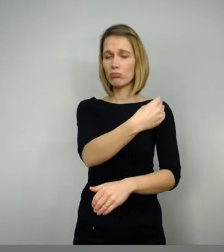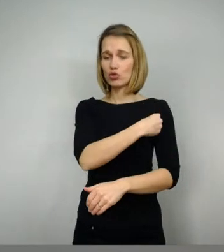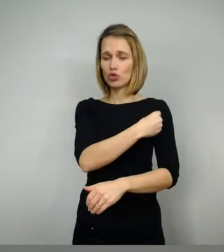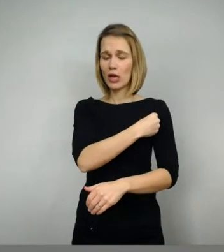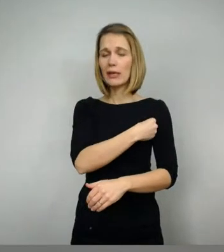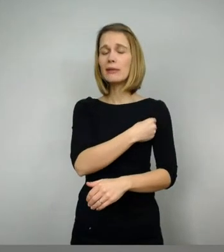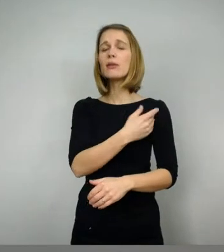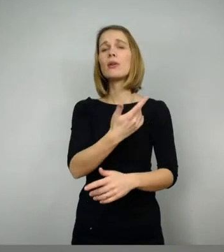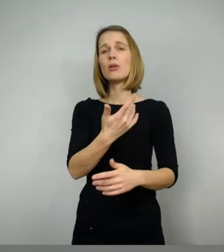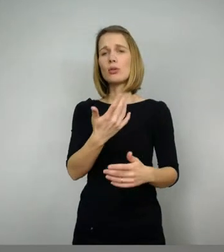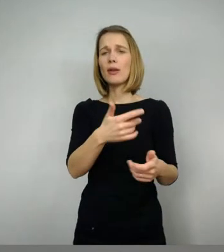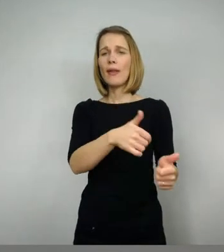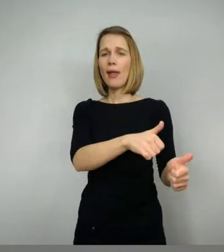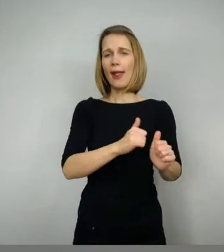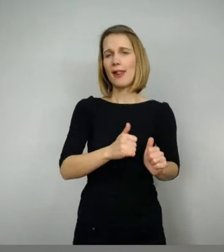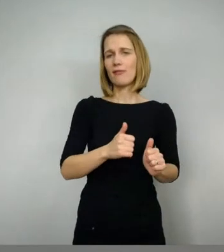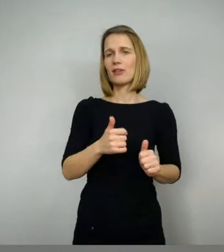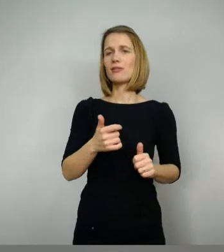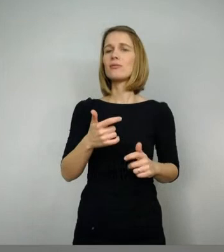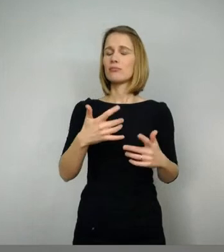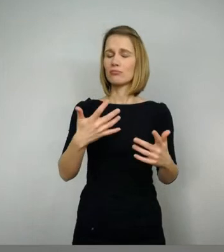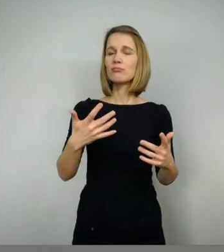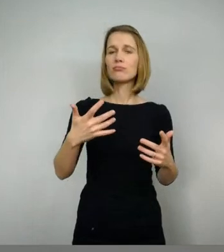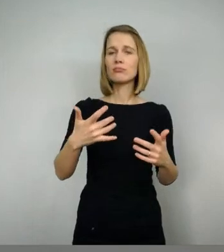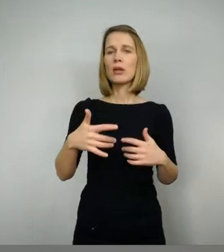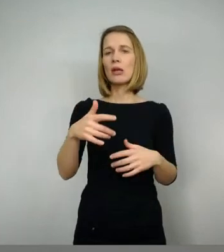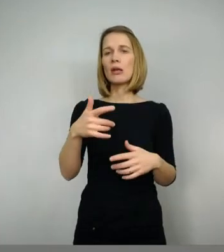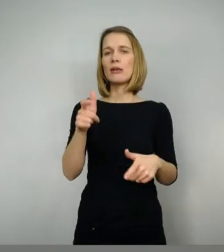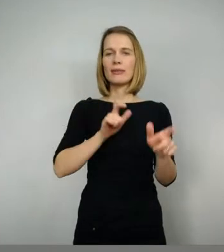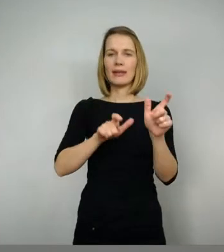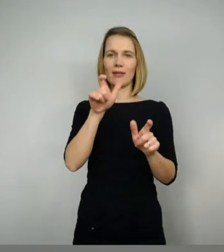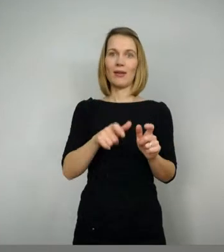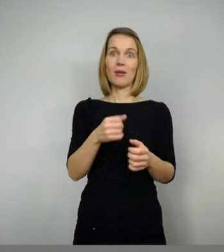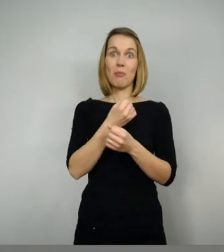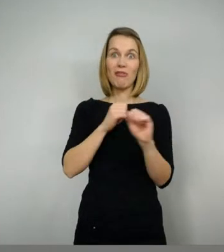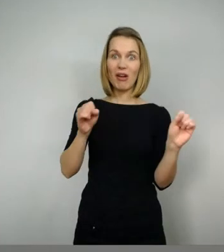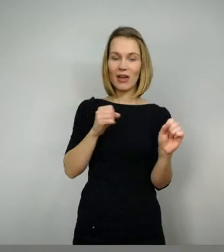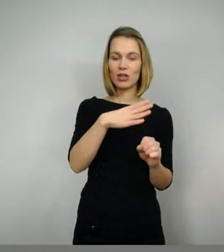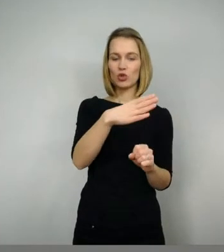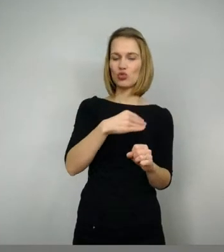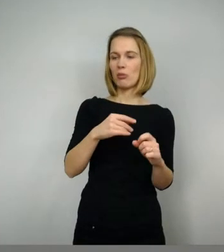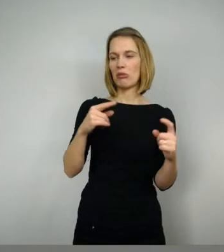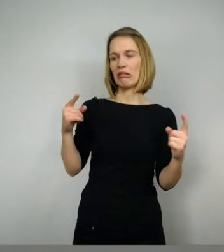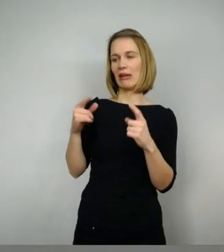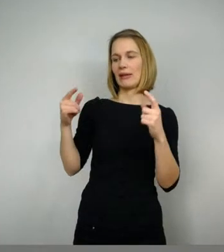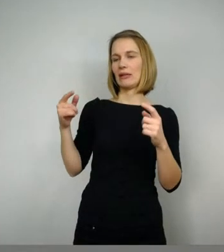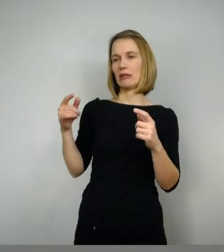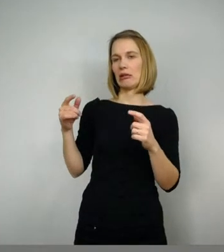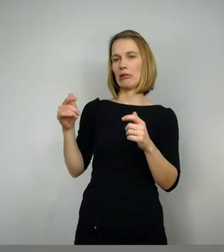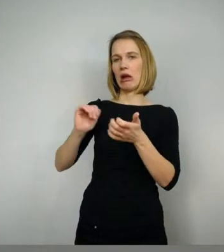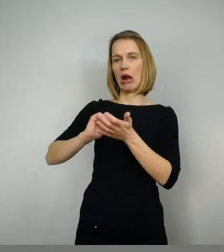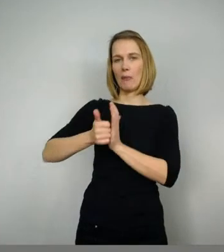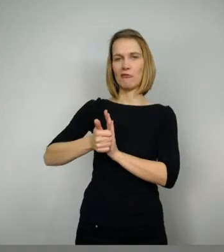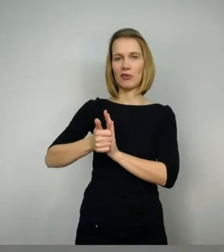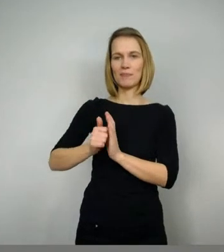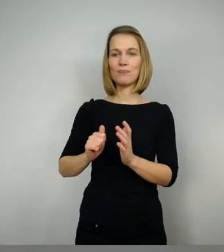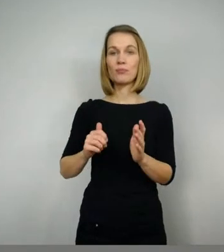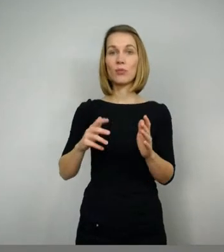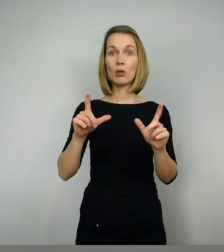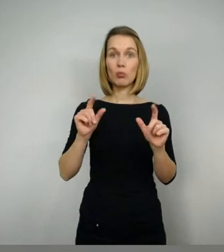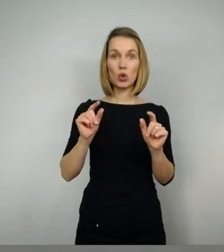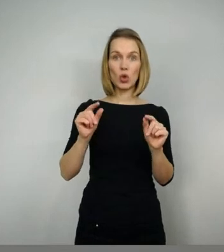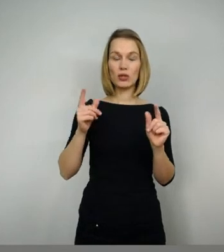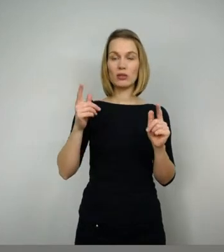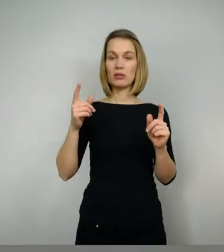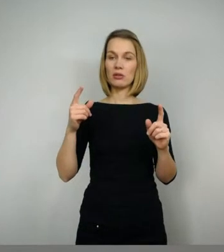den Riesen besiegen können. Wir haben jetzt also schon gehört, dass Dietrichs Gegner, diese wundersamen Wesen, ganz oft außergewöhnliche